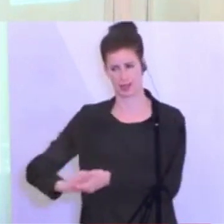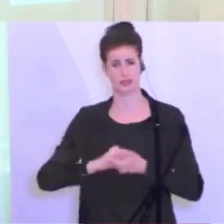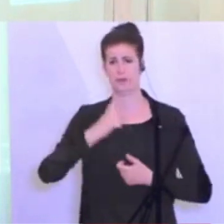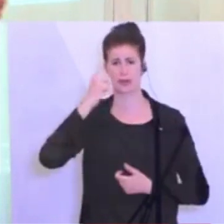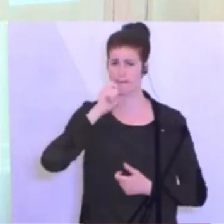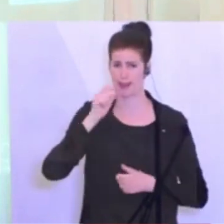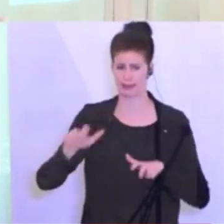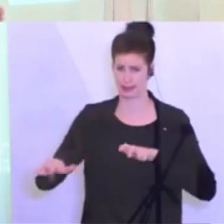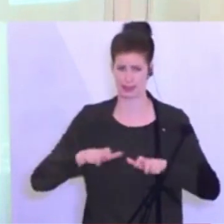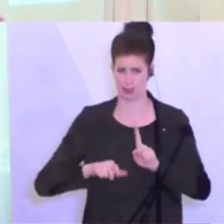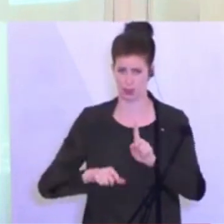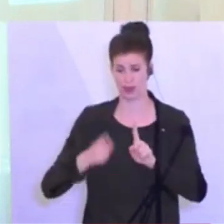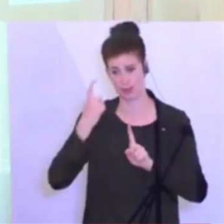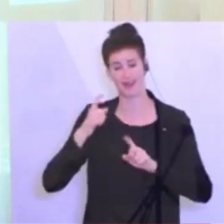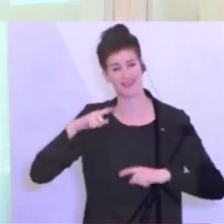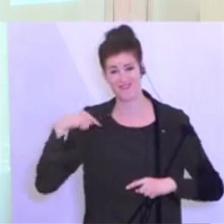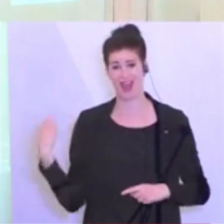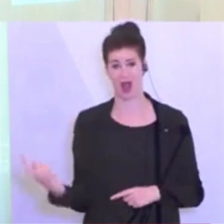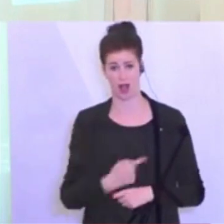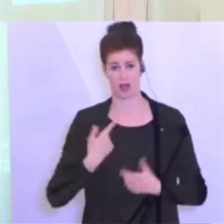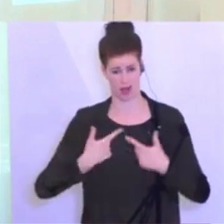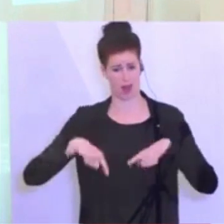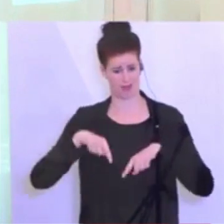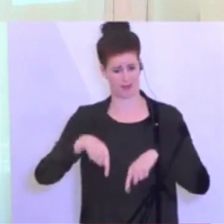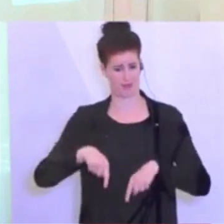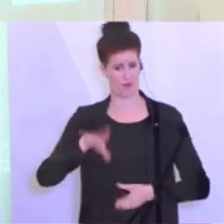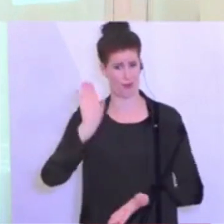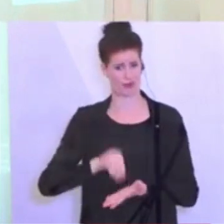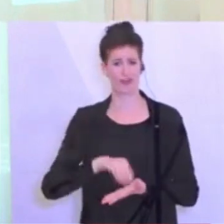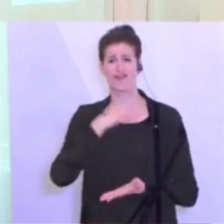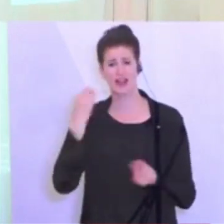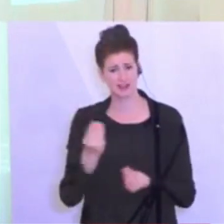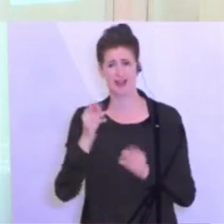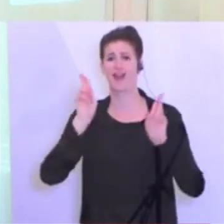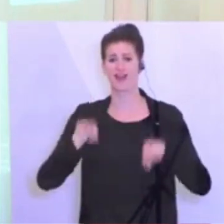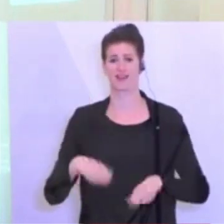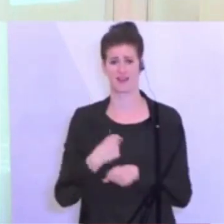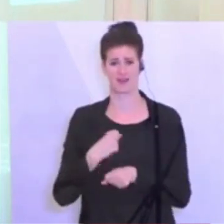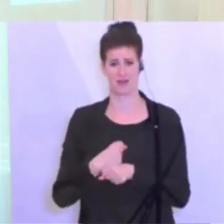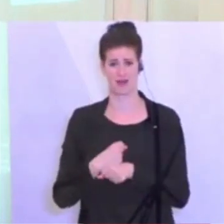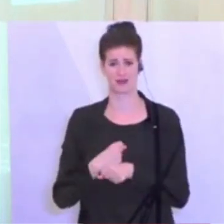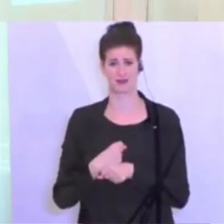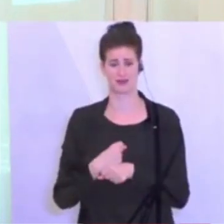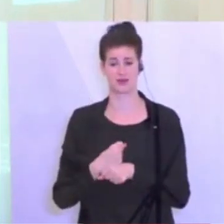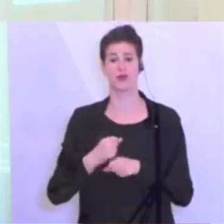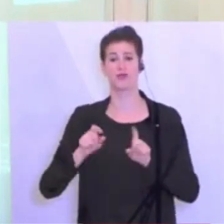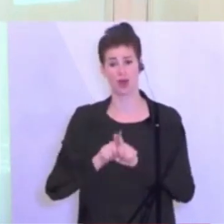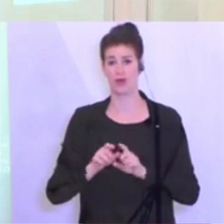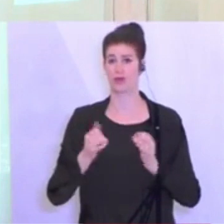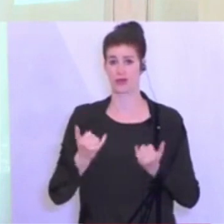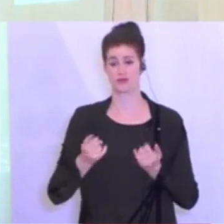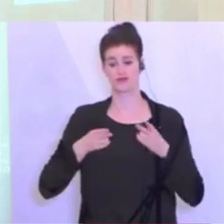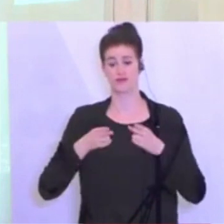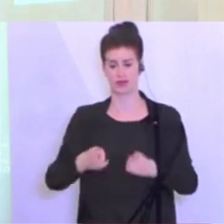Bundesregierung, sondern alle gemeinsam in diesem Land, sehr vieles sehr richtig gemacht in dieser Phase und sind auf einem guten Weg